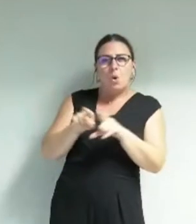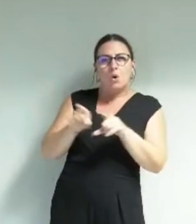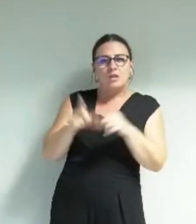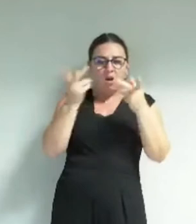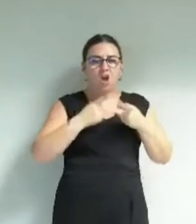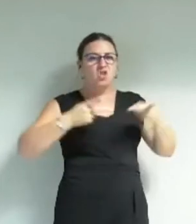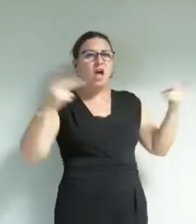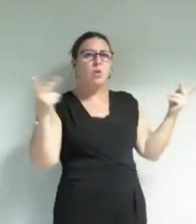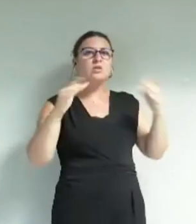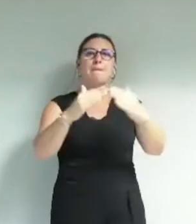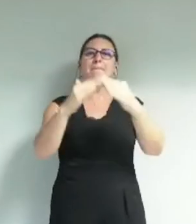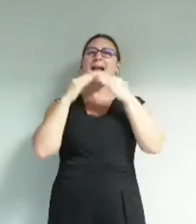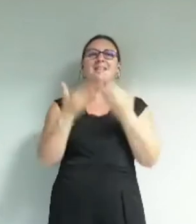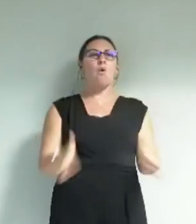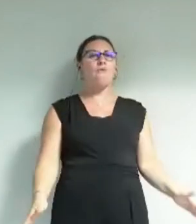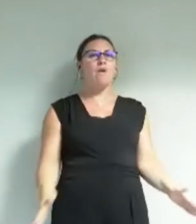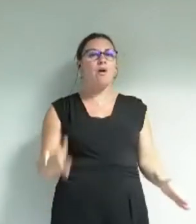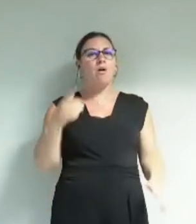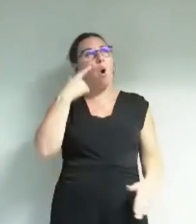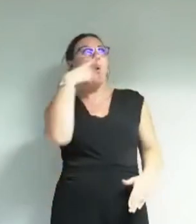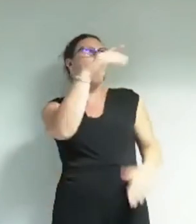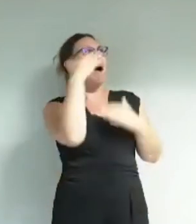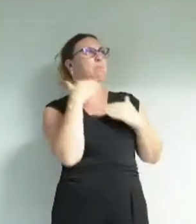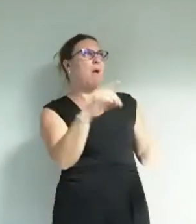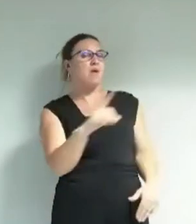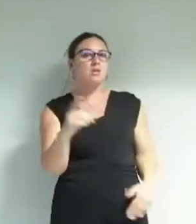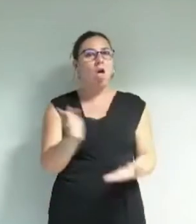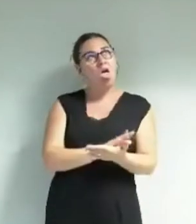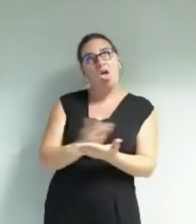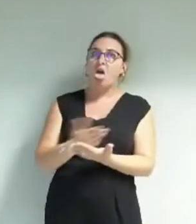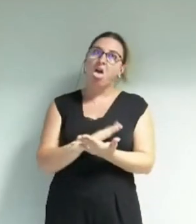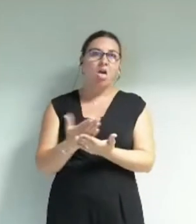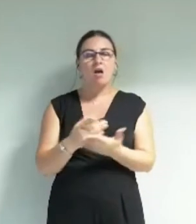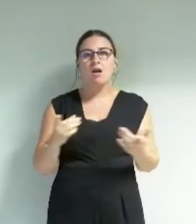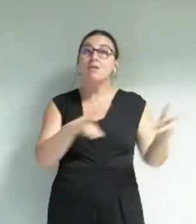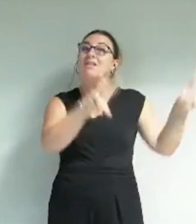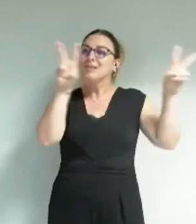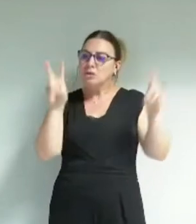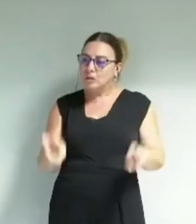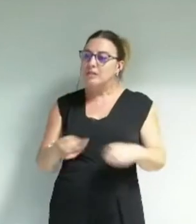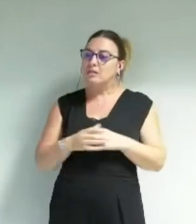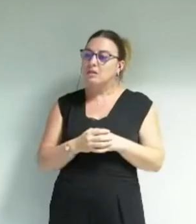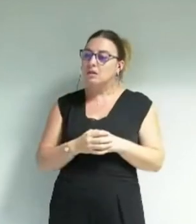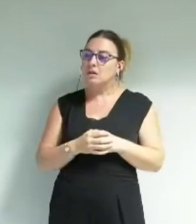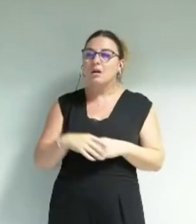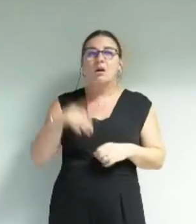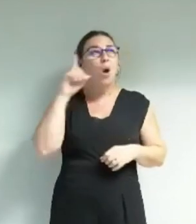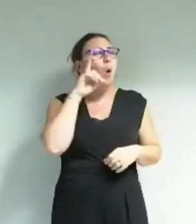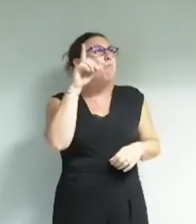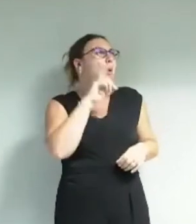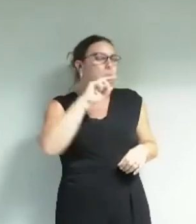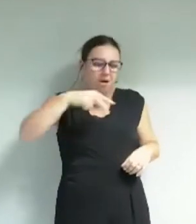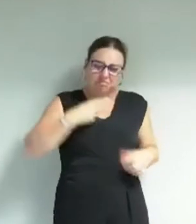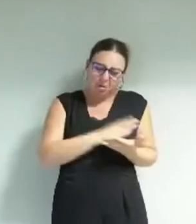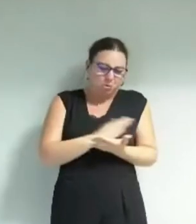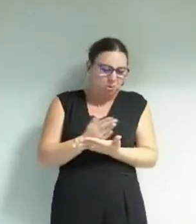'annonce la louerture du magasin et que vous n'y croyez pas vous avez même des doutes vous avez dit je cite précisément pourquoi ai-je des doutes